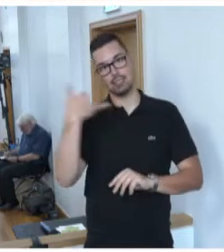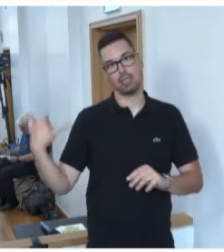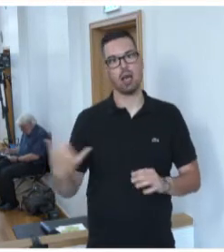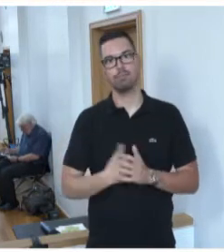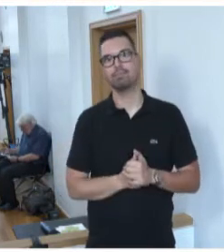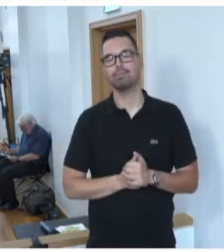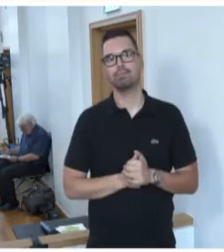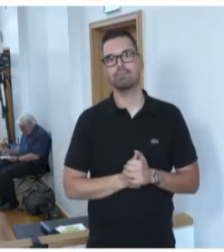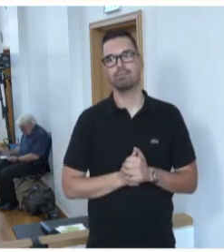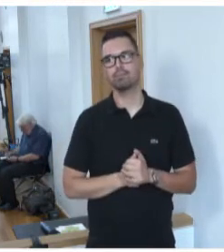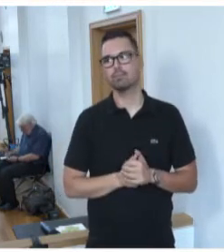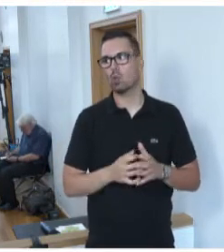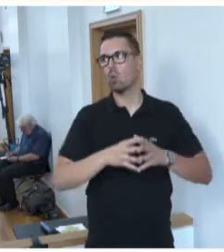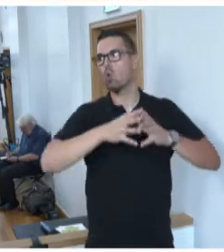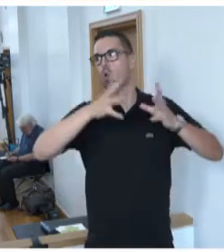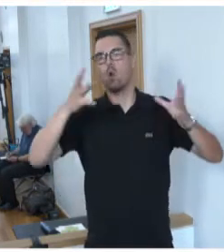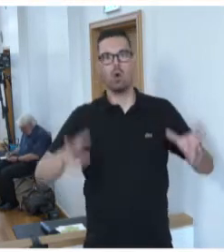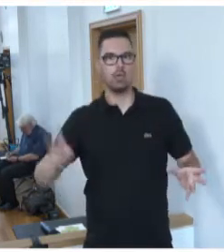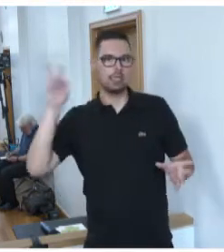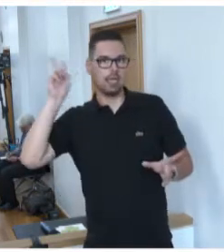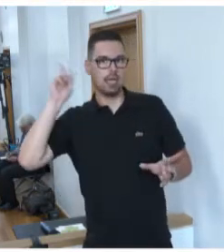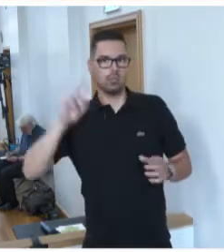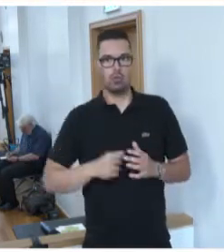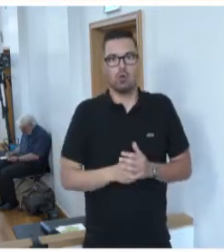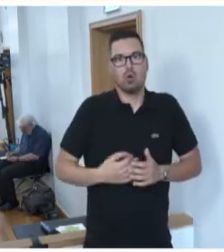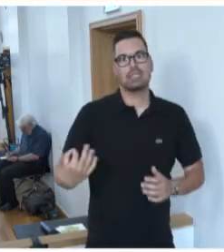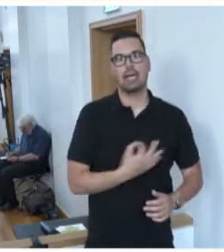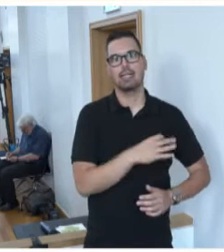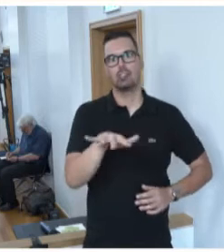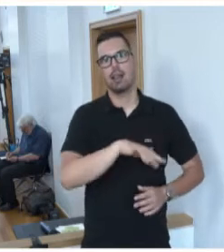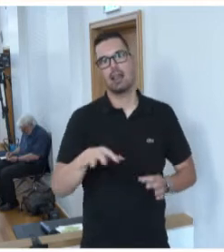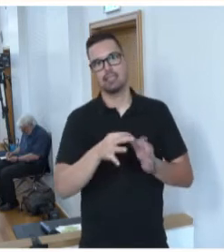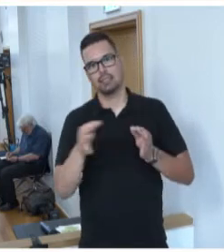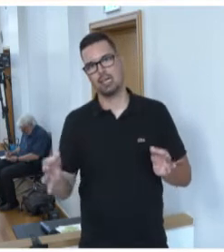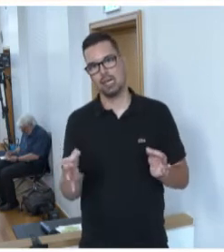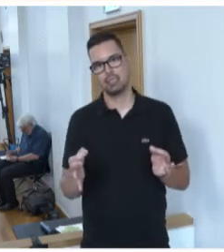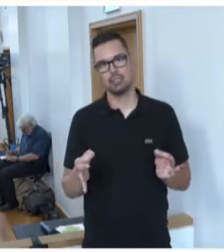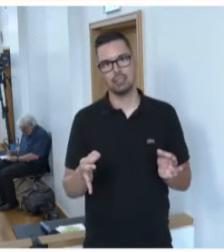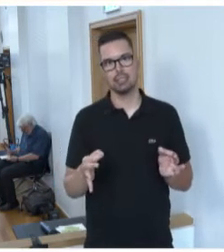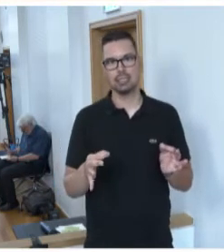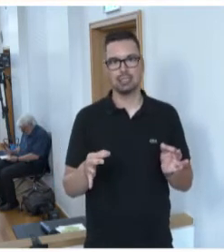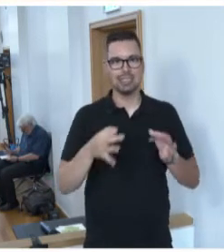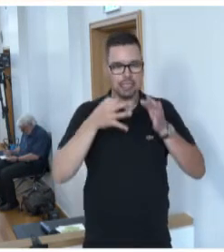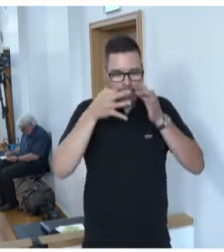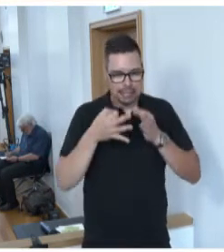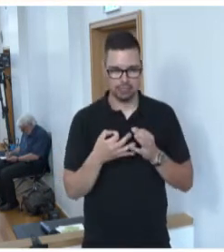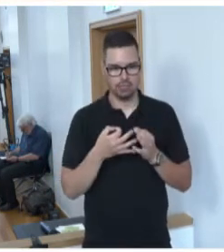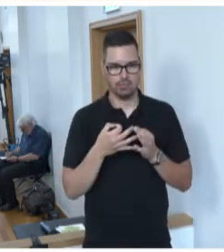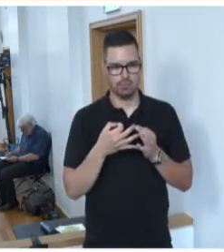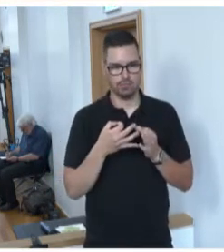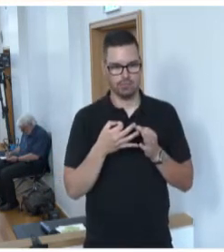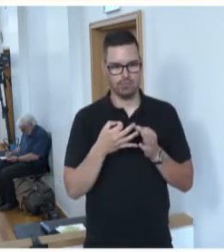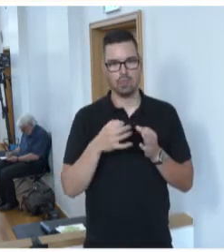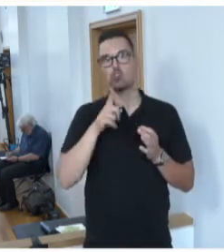In einer großen Anhörung hatte sich der saarländische Landtag intensiv mit dem Thema